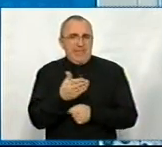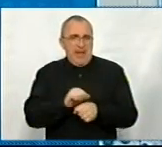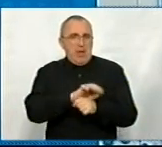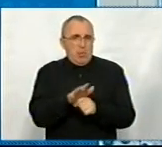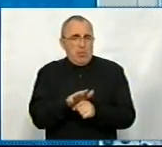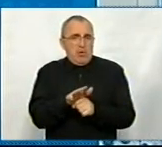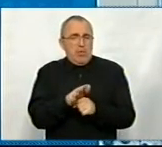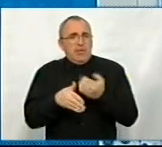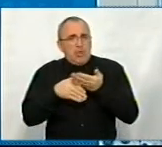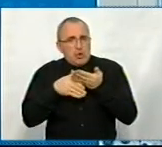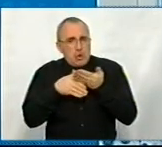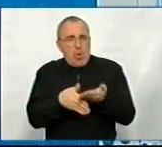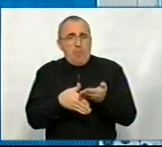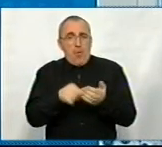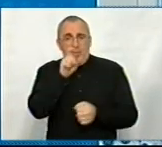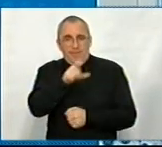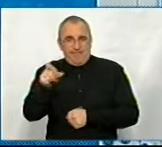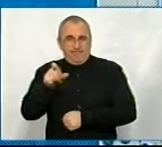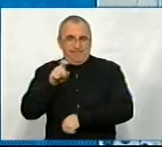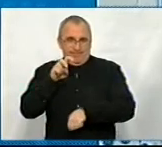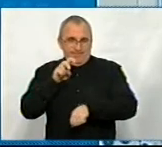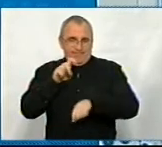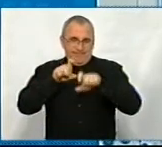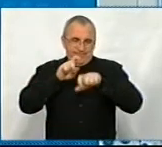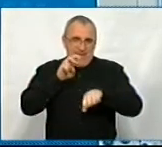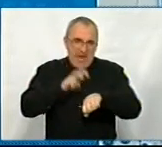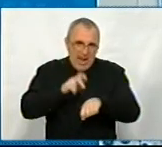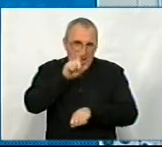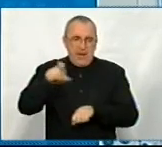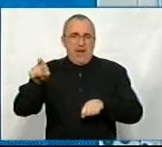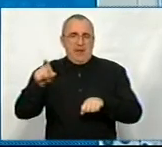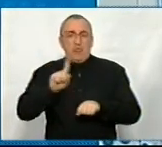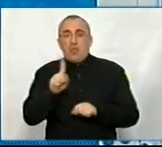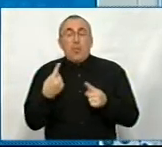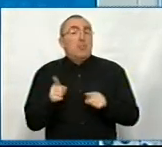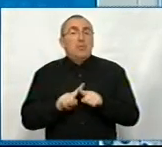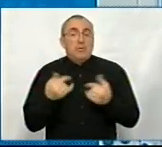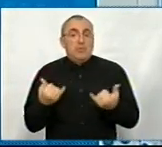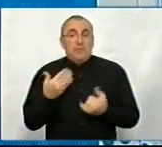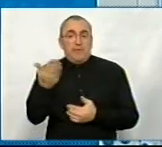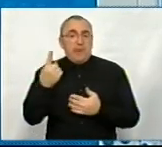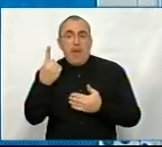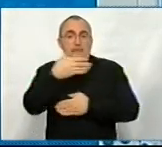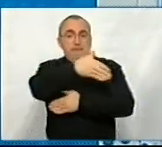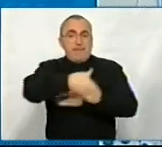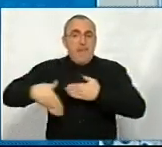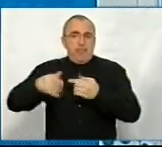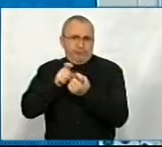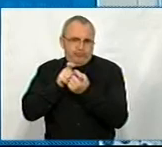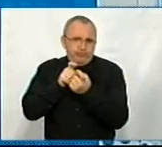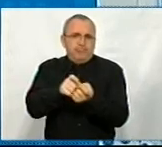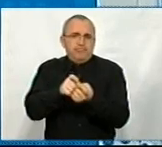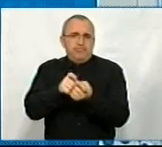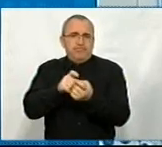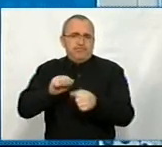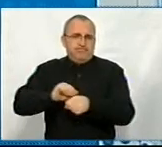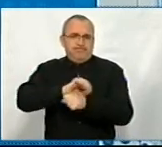допомагати нашим медичним закладам, нашим лікарям, тому що зараз вони на передовій по боротьбі з пандемією.